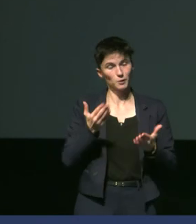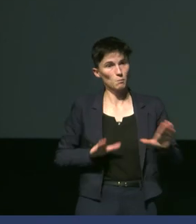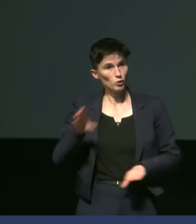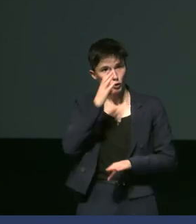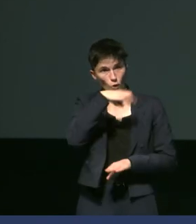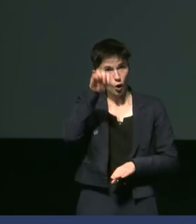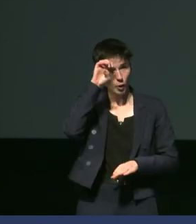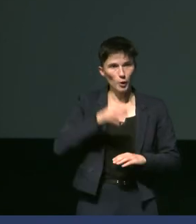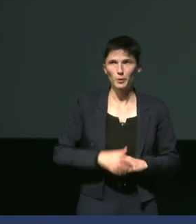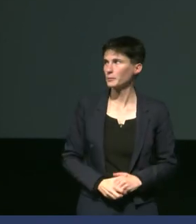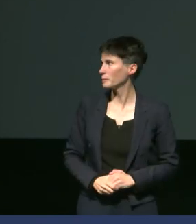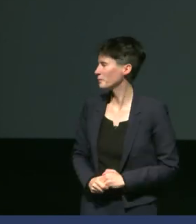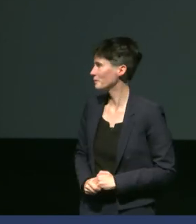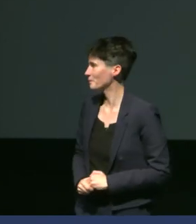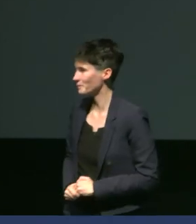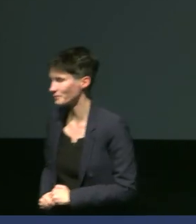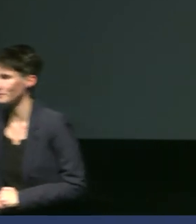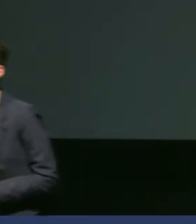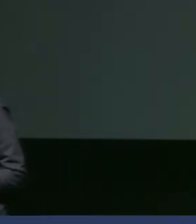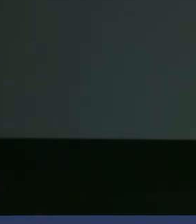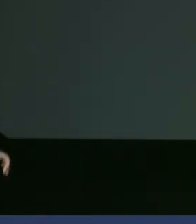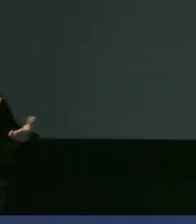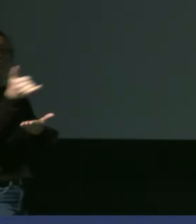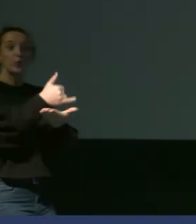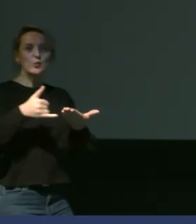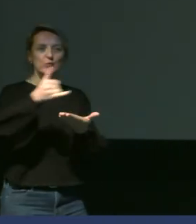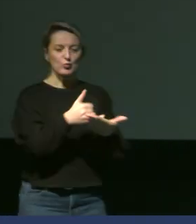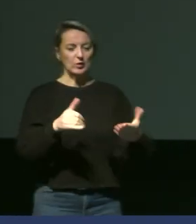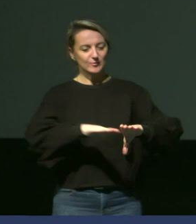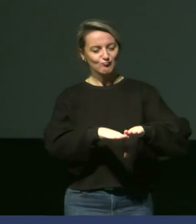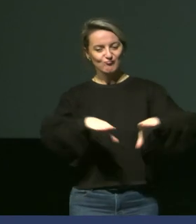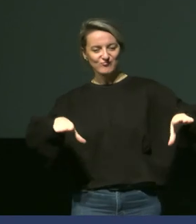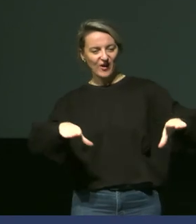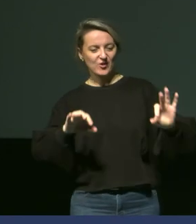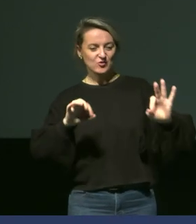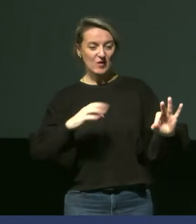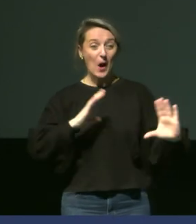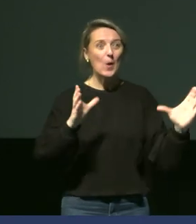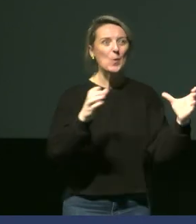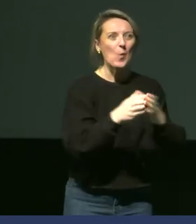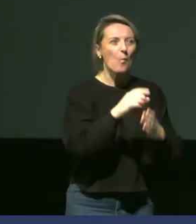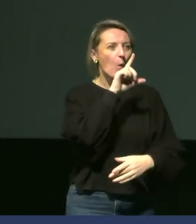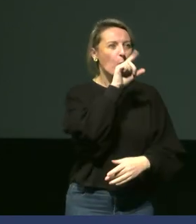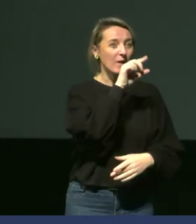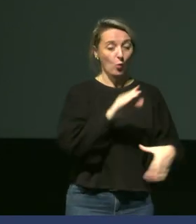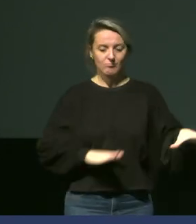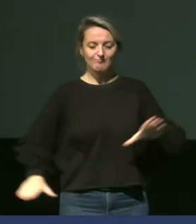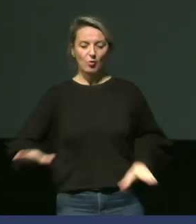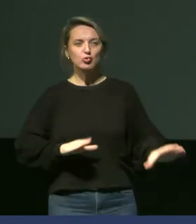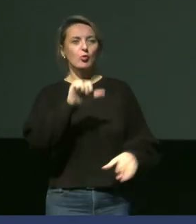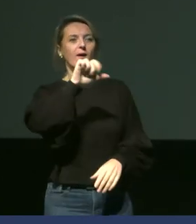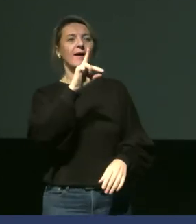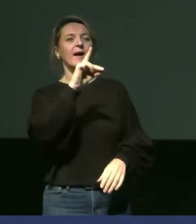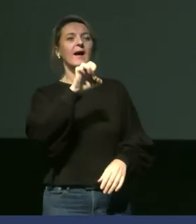Et quittons la banquise, on revient sur l'île, sur la terre ferme, avec des colonies d'oiseaux, des colonies de manchots à des lits